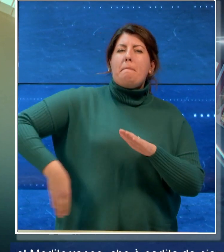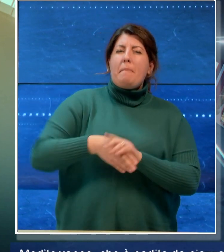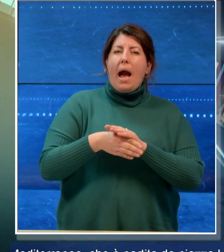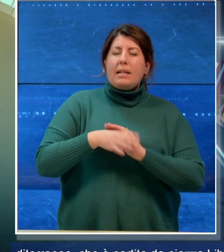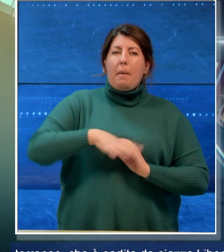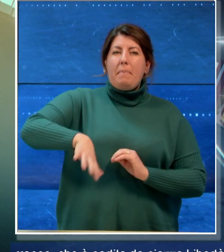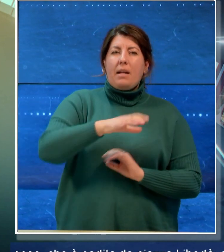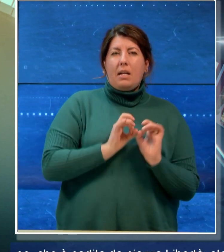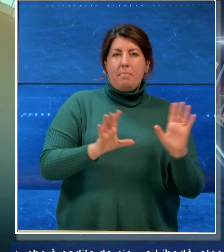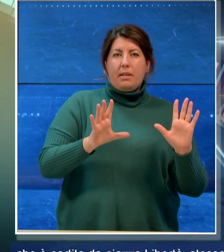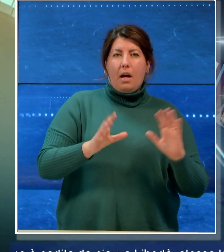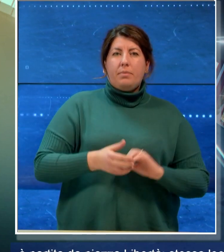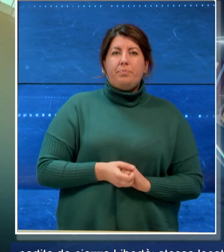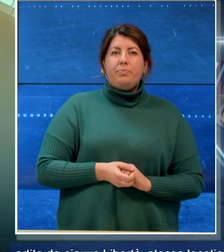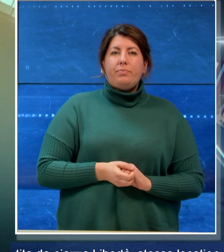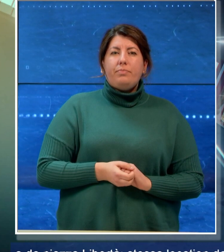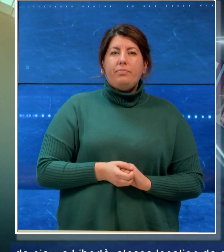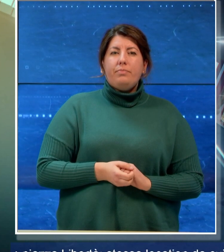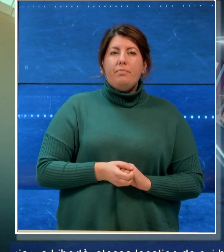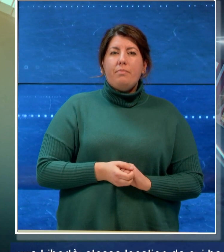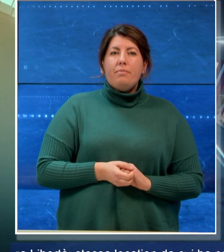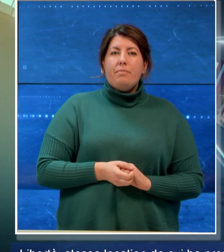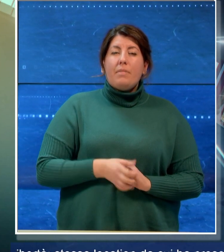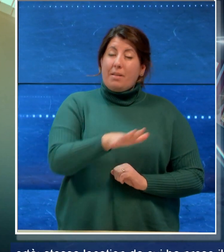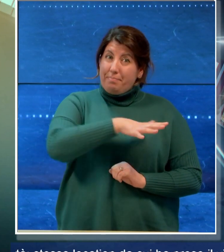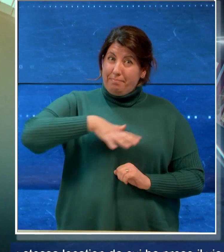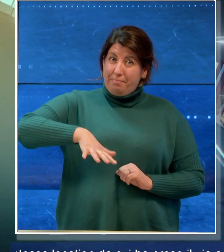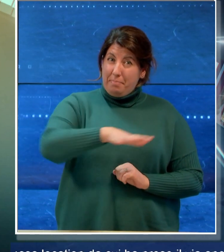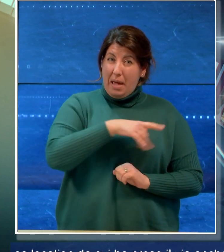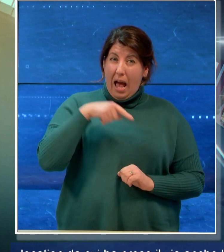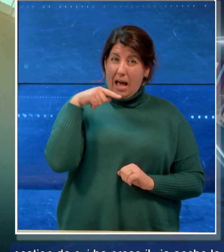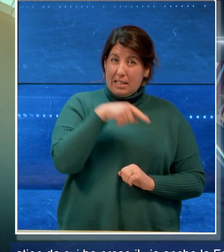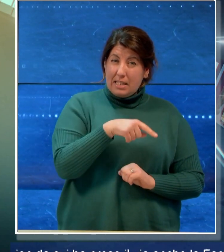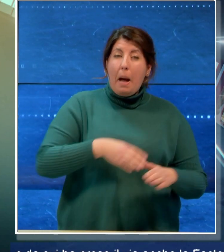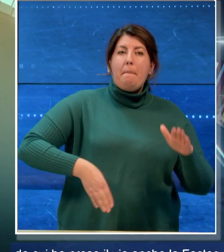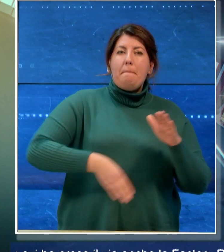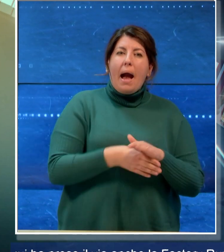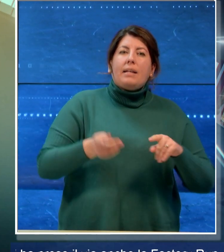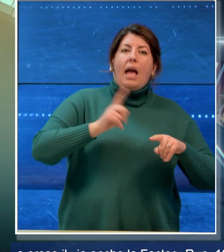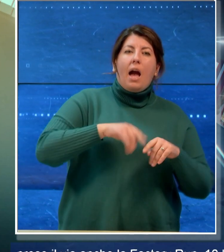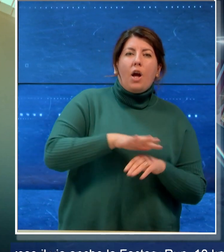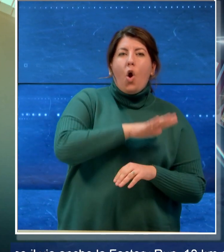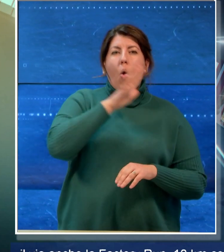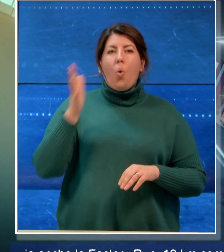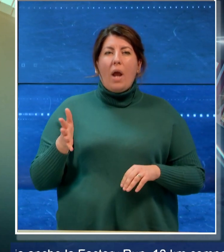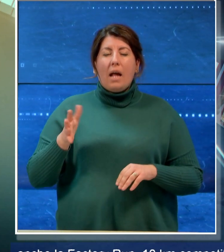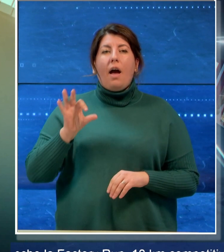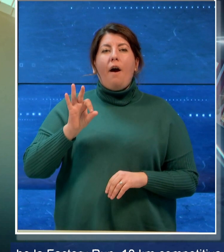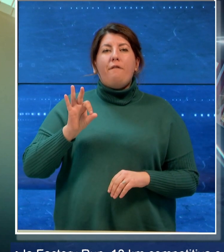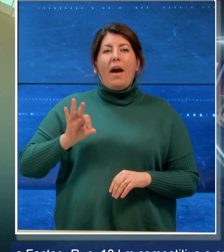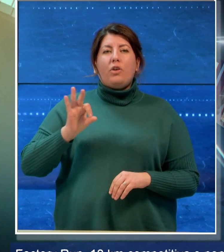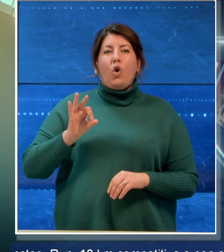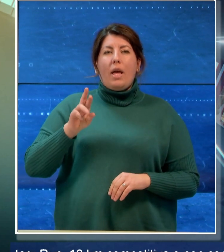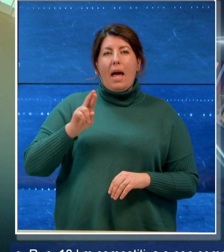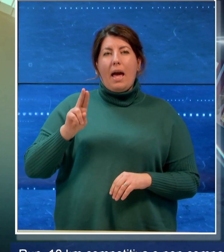Libertà stessa location da cui ha preso il via anche la Factory Run